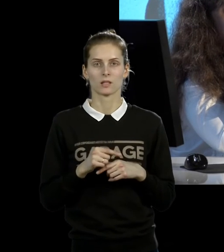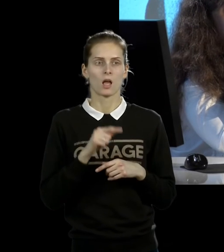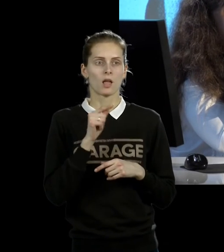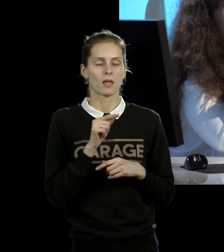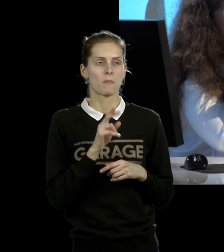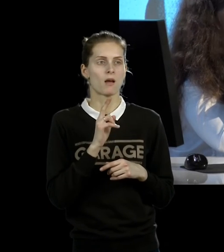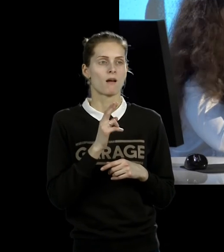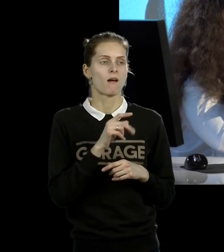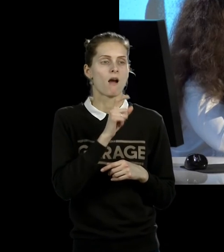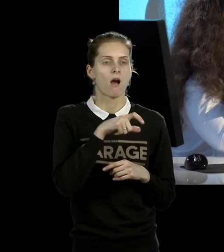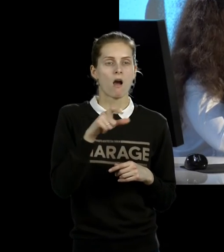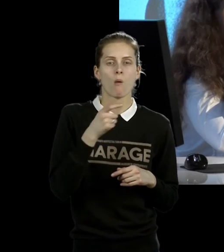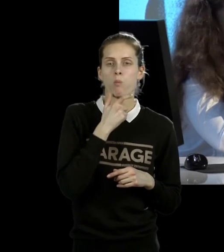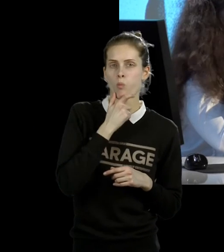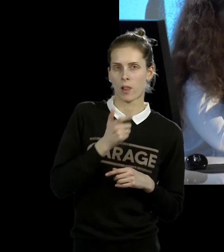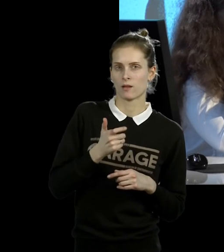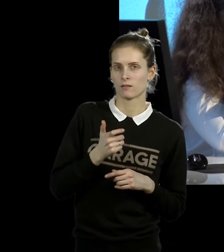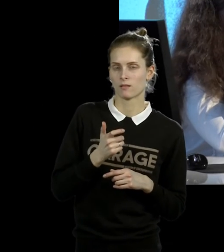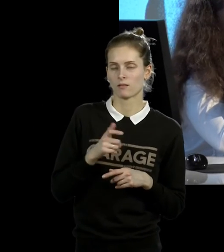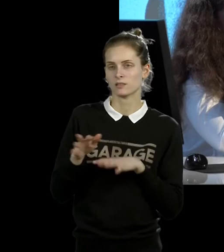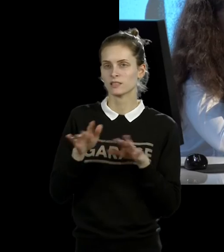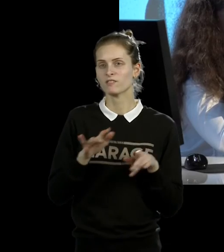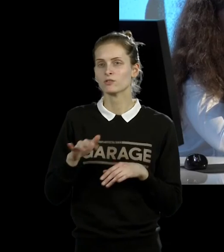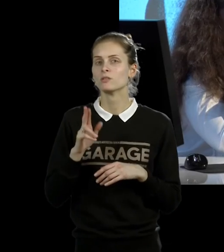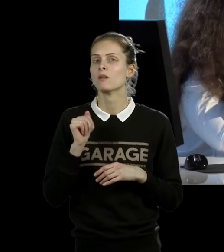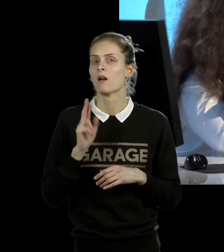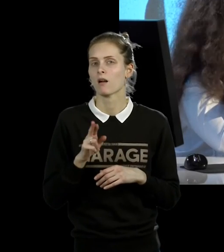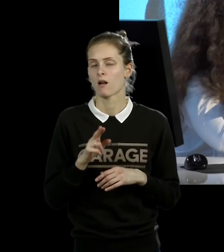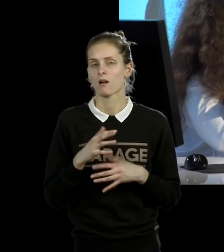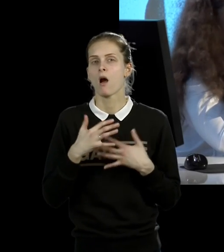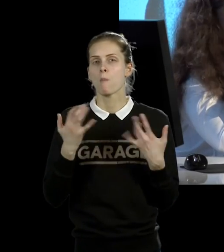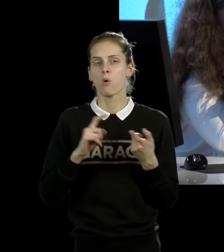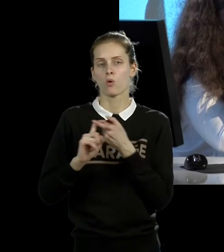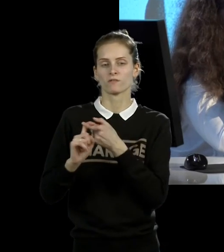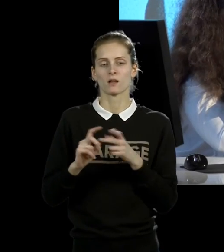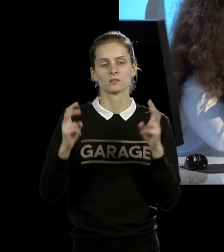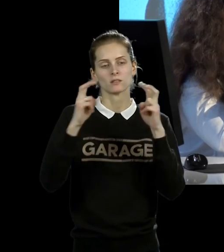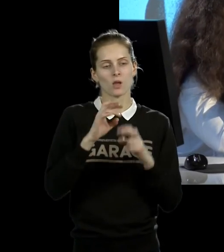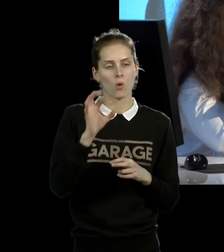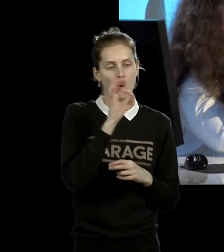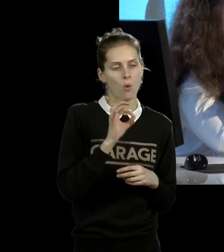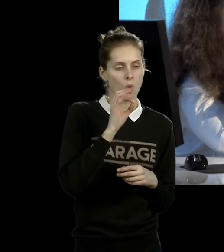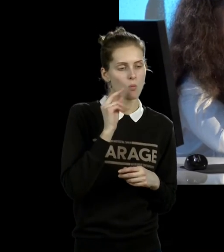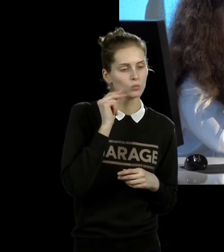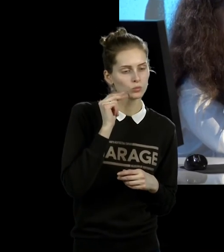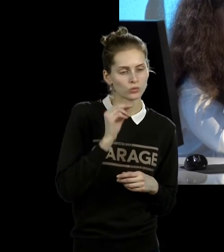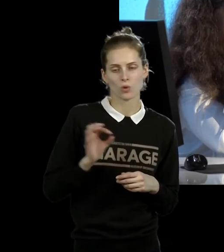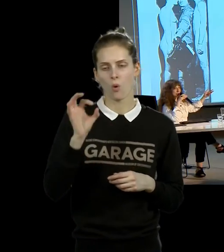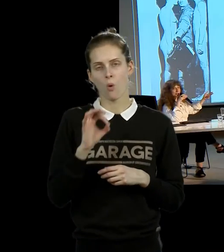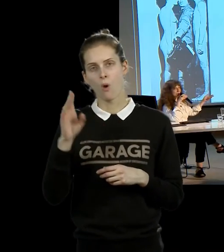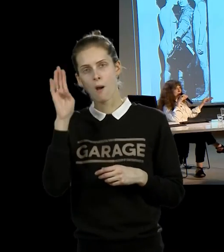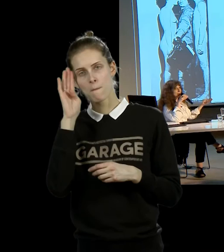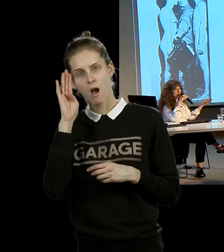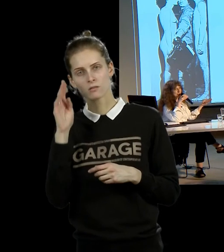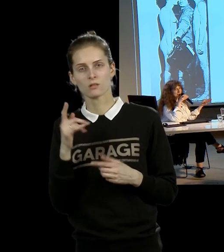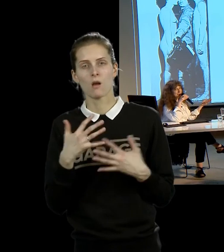публика. Ну, прежде всего, там допустим гендерное исследование, кто предпочитает пройти лицом к девочке, кто предпочитает